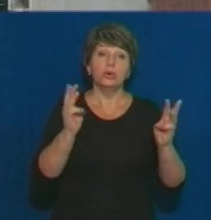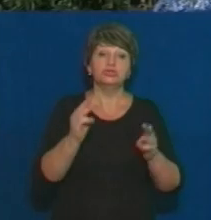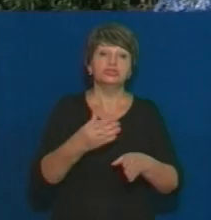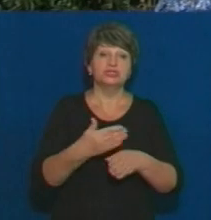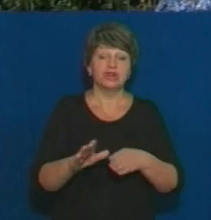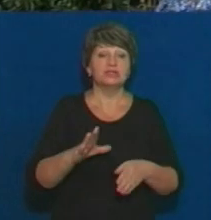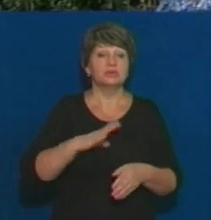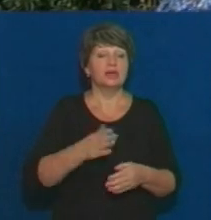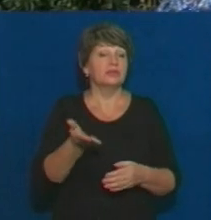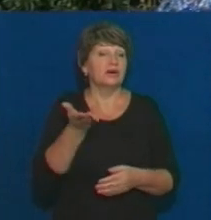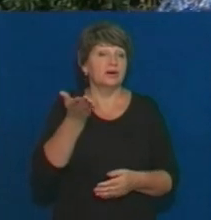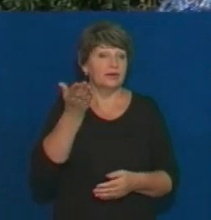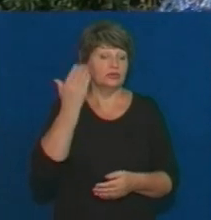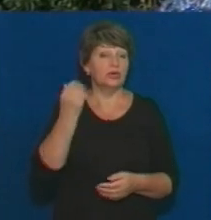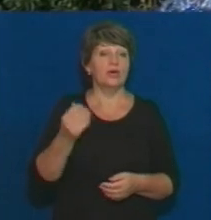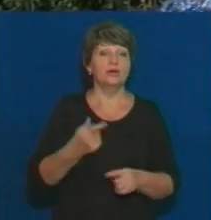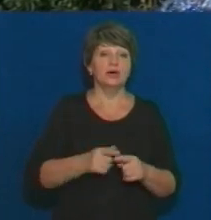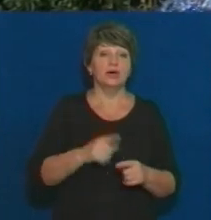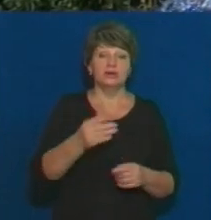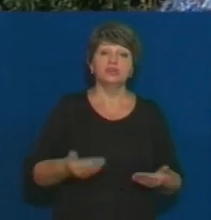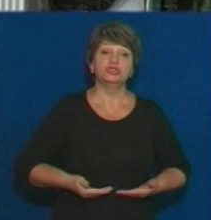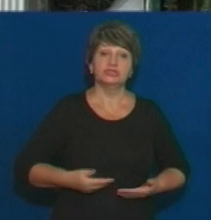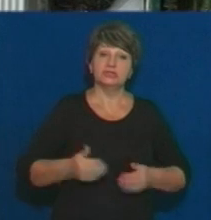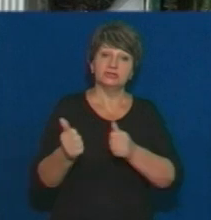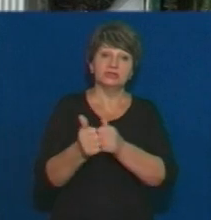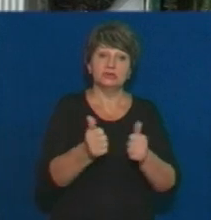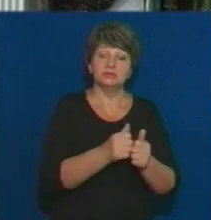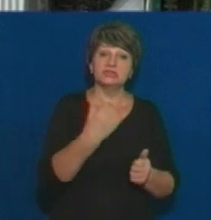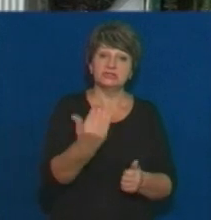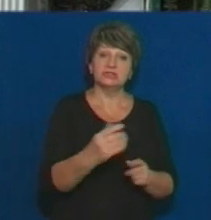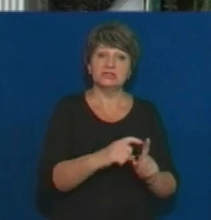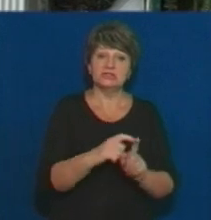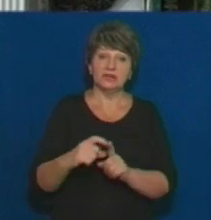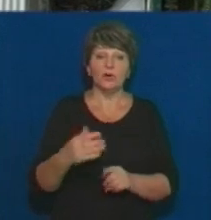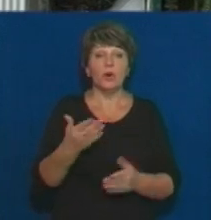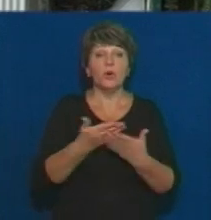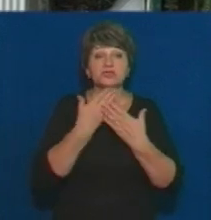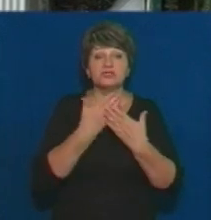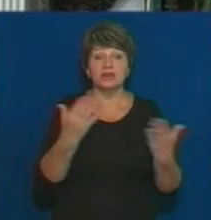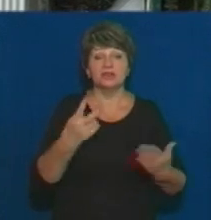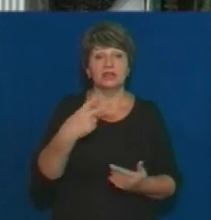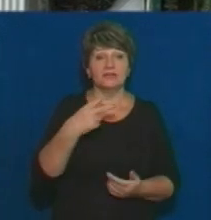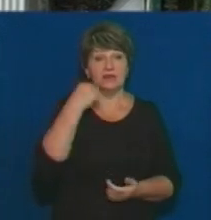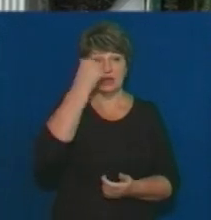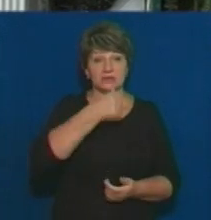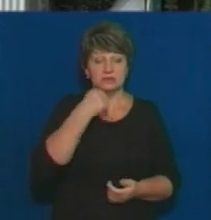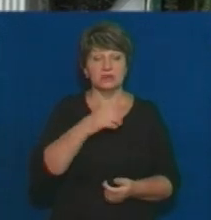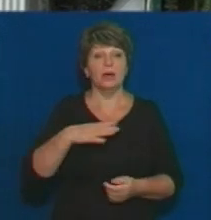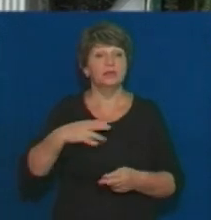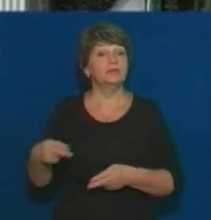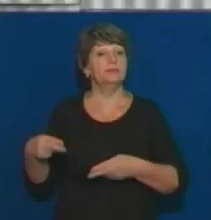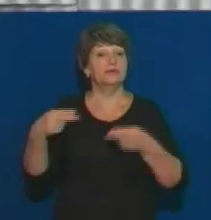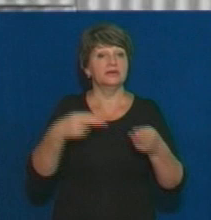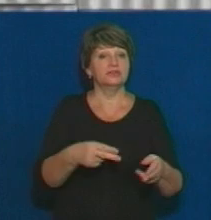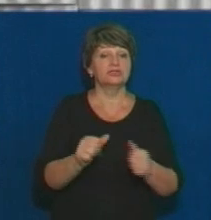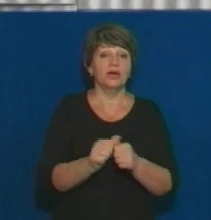час, пригадує місцева жителька Олена Шпілер. Вона мешкає неподалік. Зі слів жінки, останні 20 років пожежі гасили жашківські рятувальники.